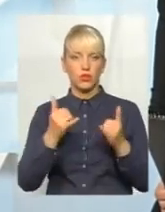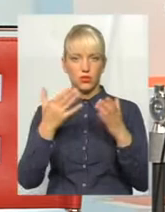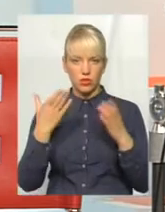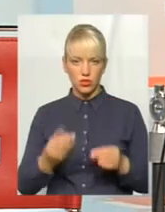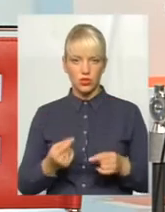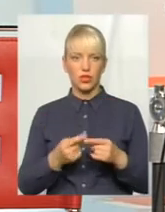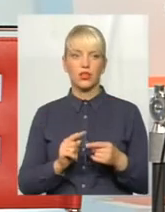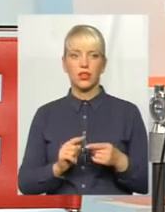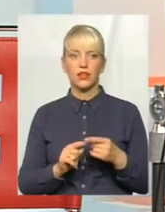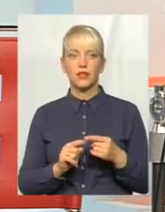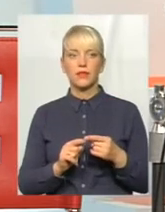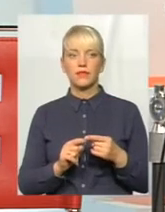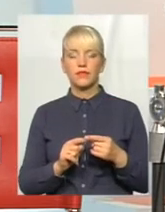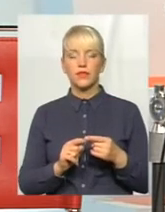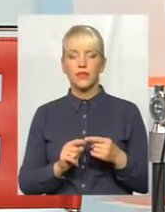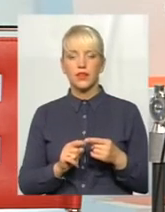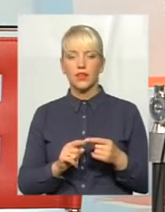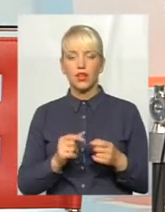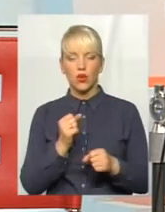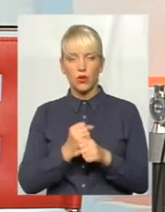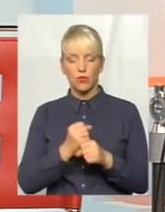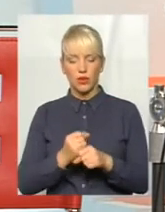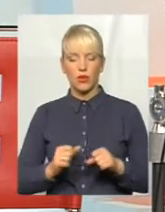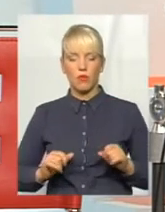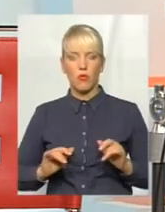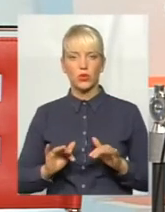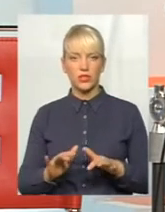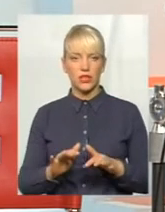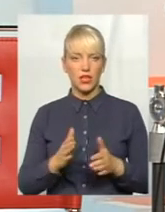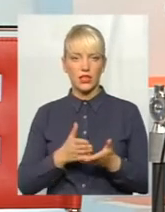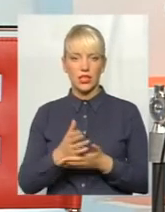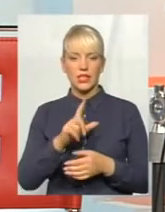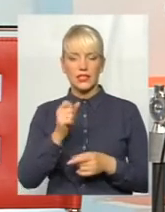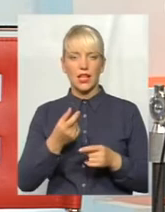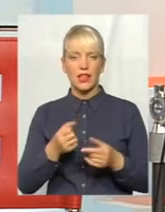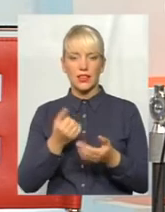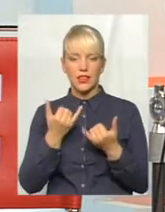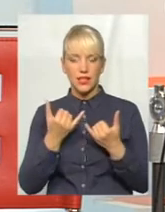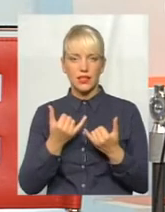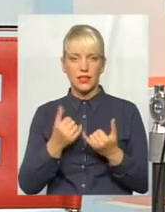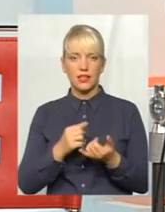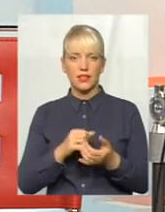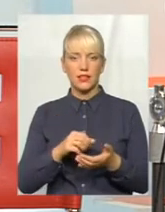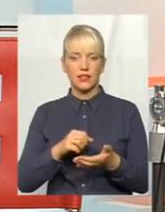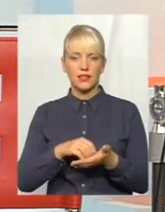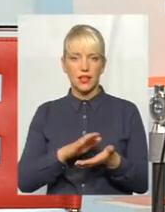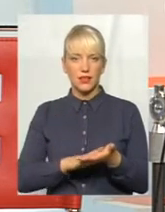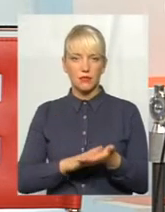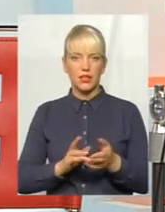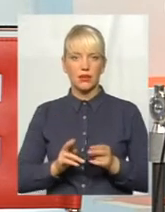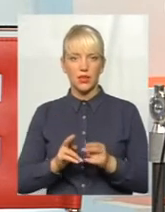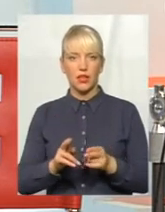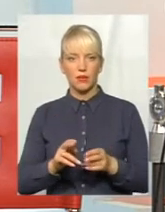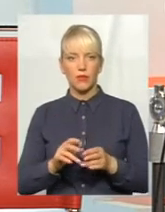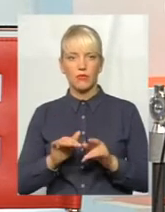наділені процесуальний нагляд за даними кримінальними провадженнями, це, я так розумію,